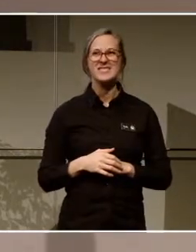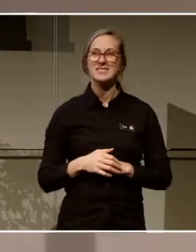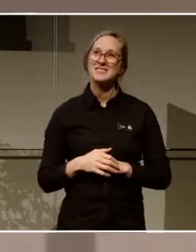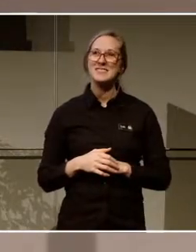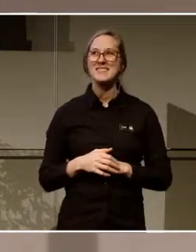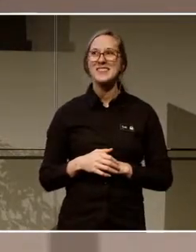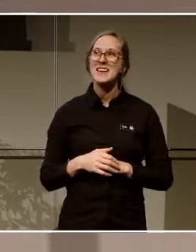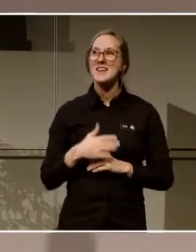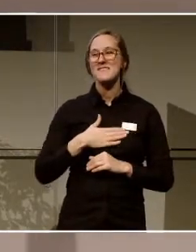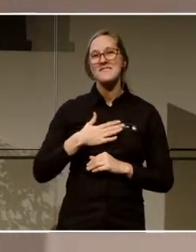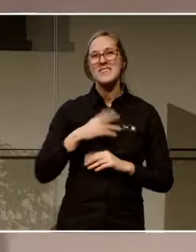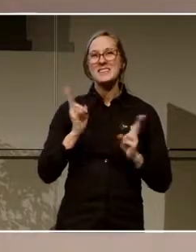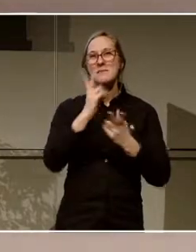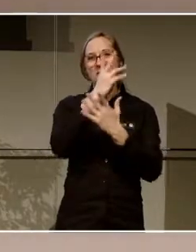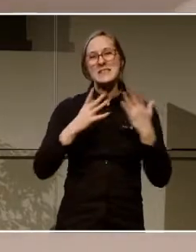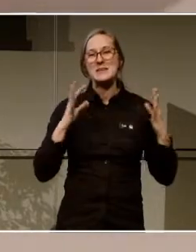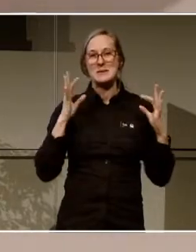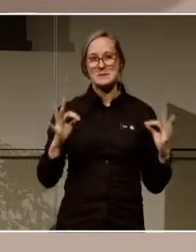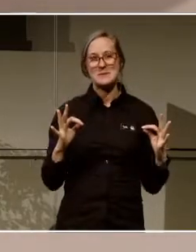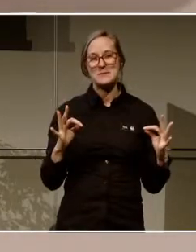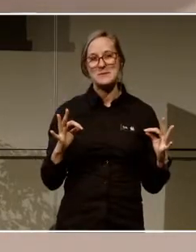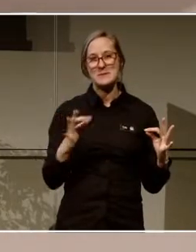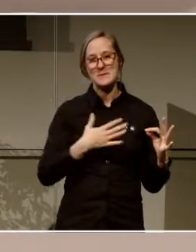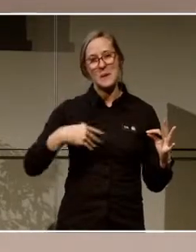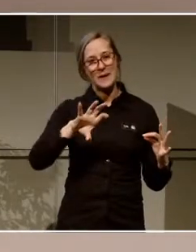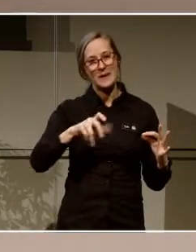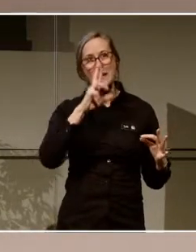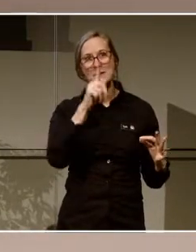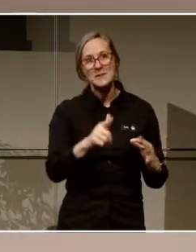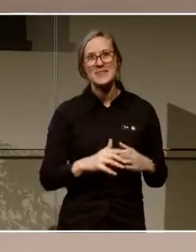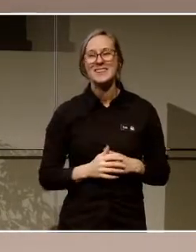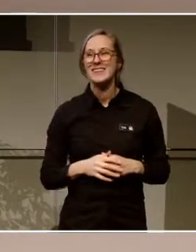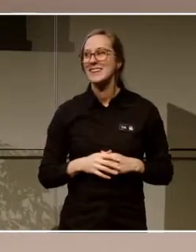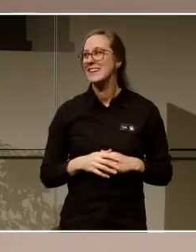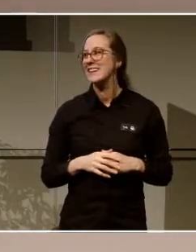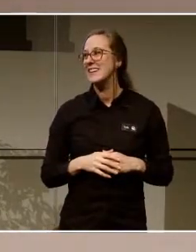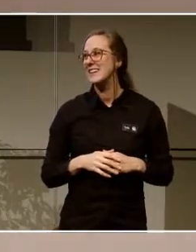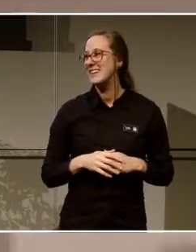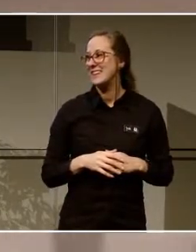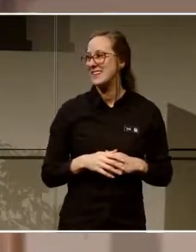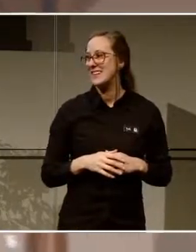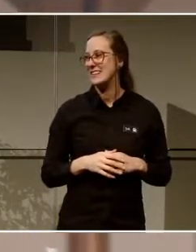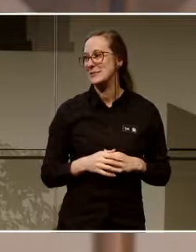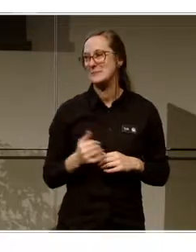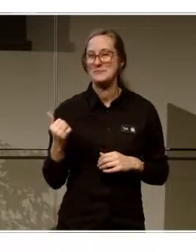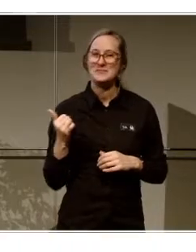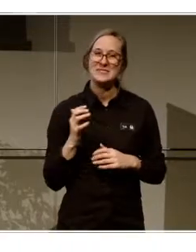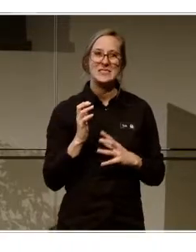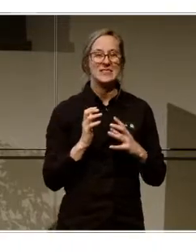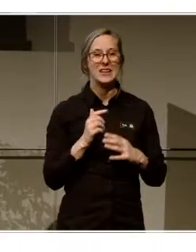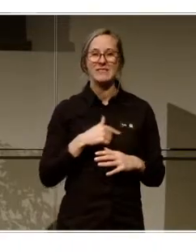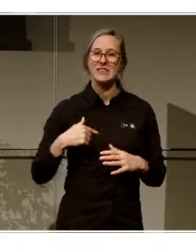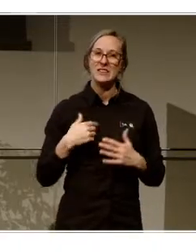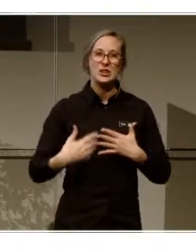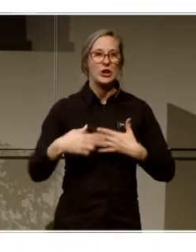Jag tänkte bara för att illustrera hur det ser ut. Och sen det här är bara en... Det här gör vi ju kontinuerligt. Vi